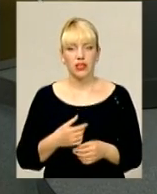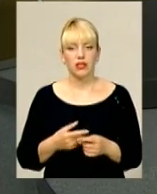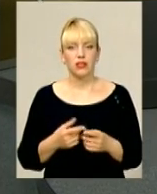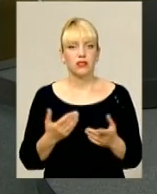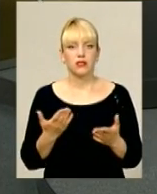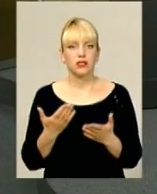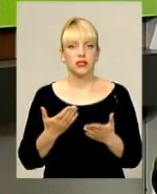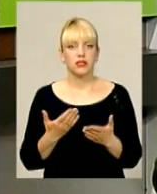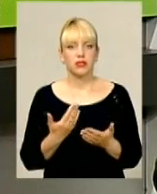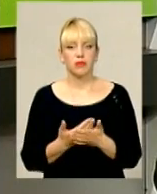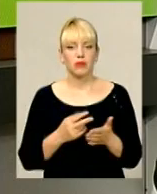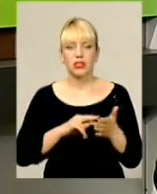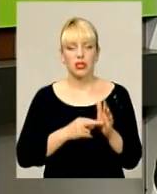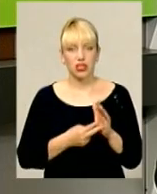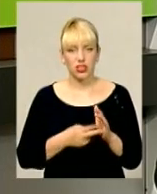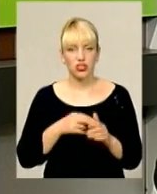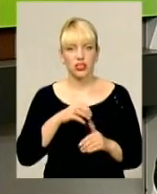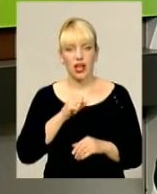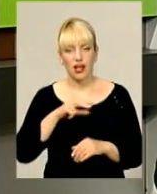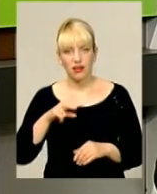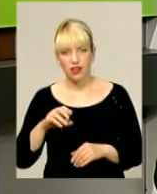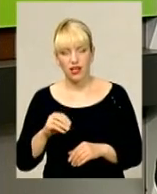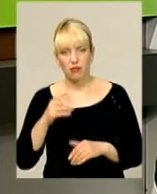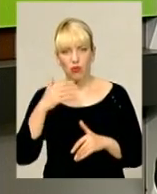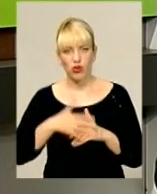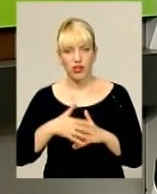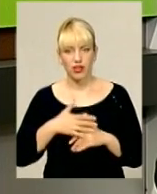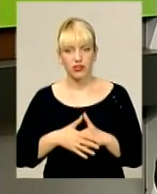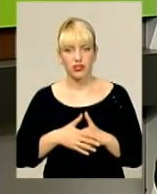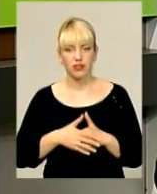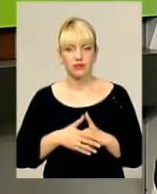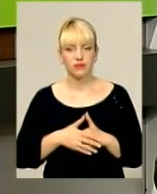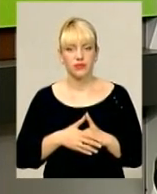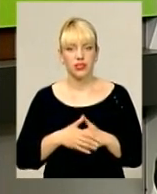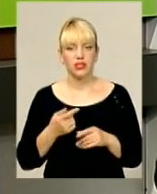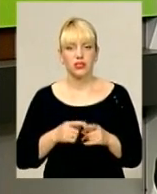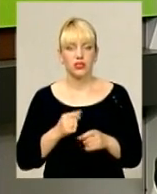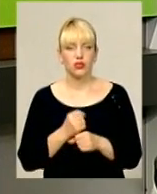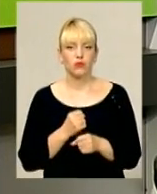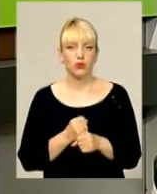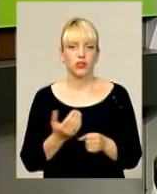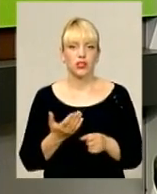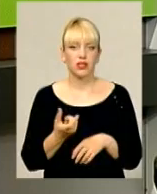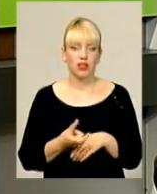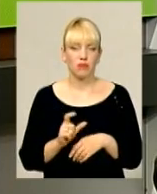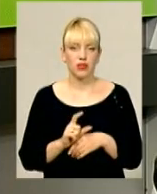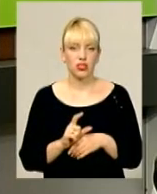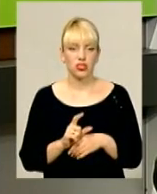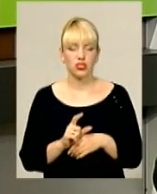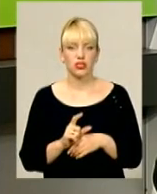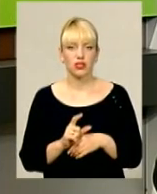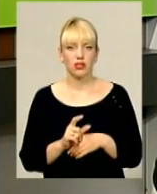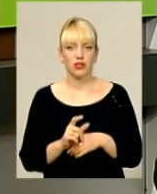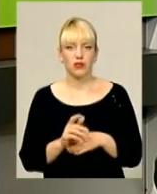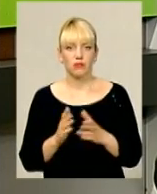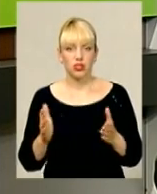стратегічні, але поняття ті роботи, які на більш глибоких етапах,